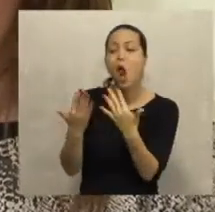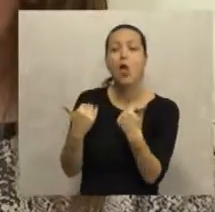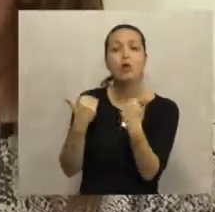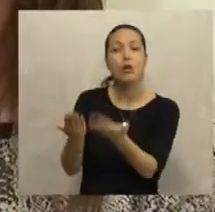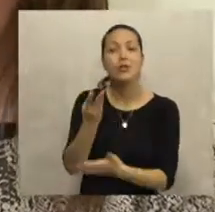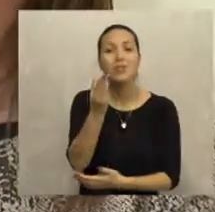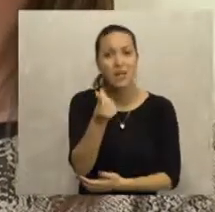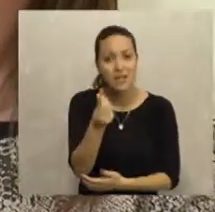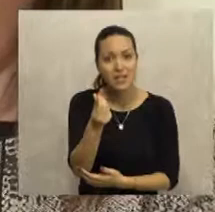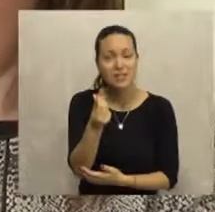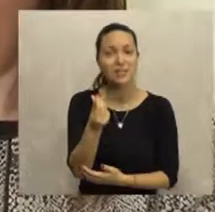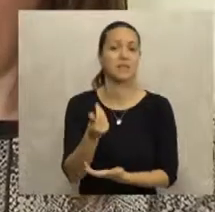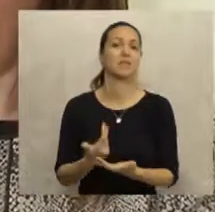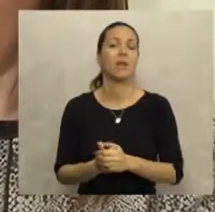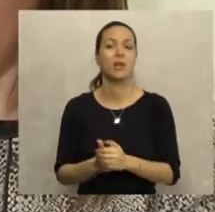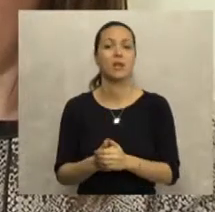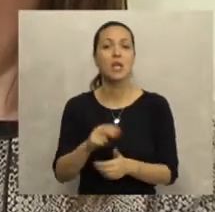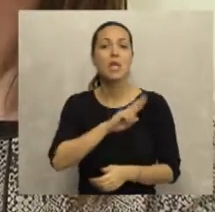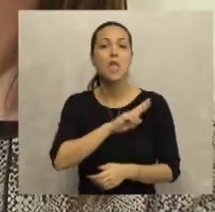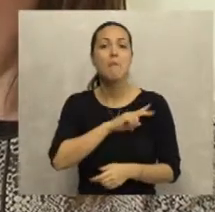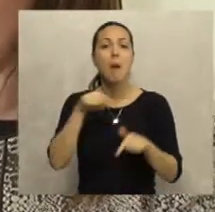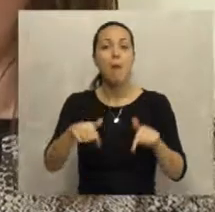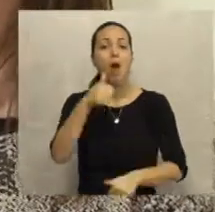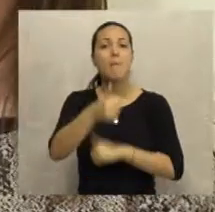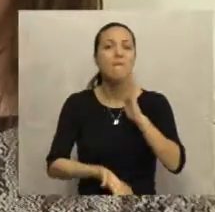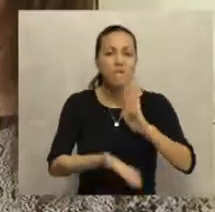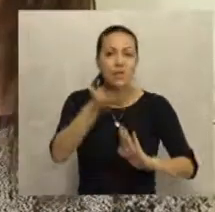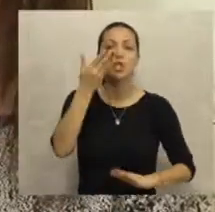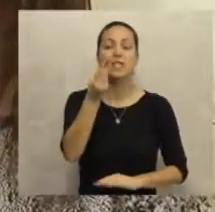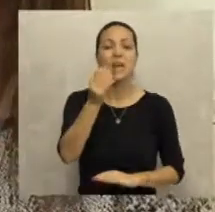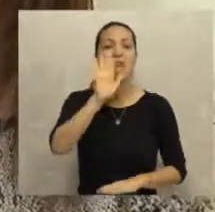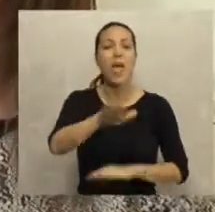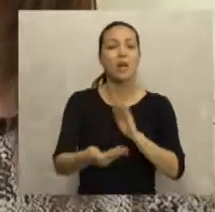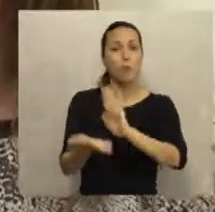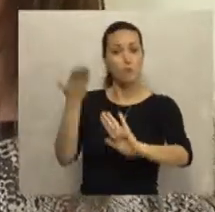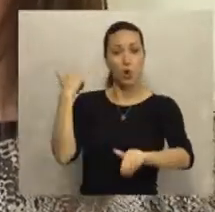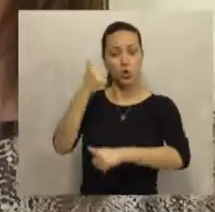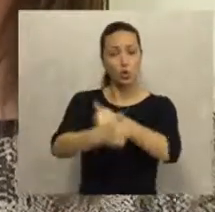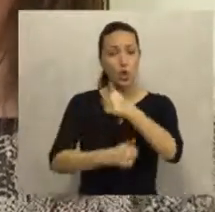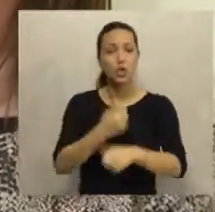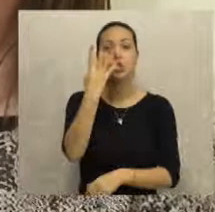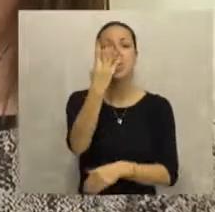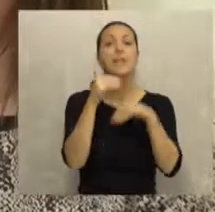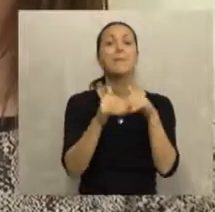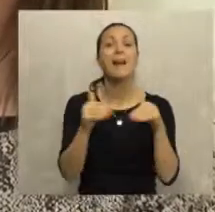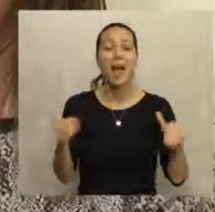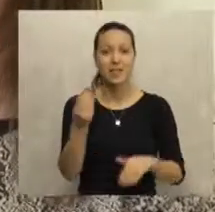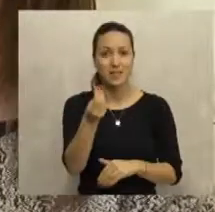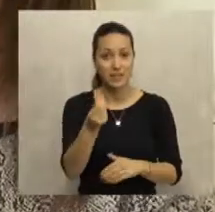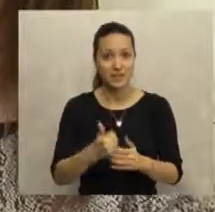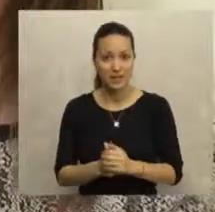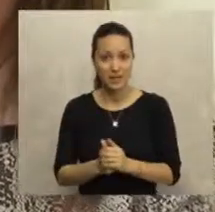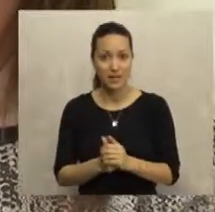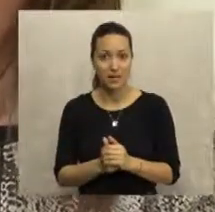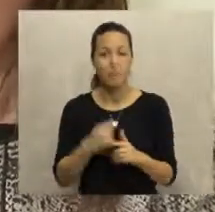kolika su im sredstva na raspolaganju. Mi imamo ove godine mnogo veće sredstva nego što smo imali prošle godine, 4